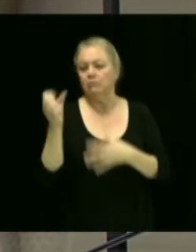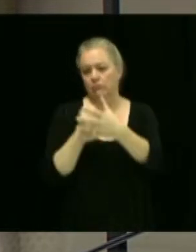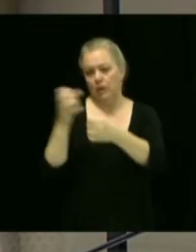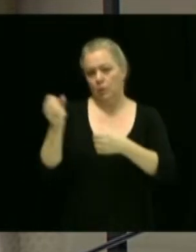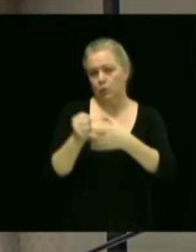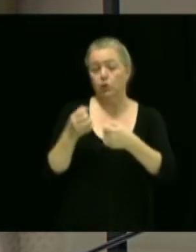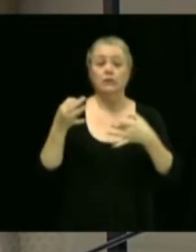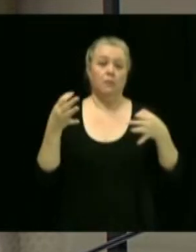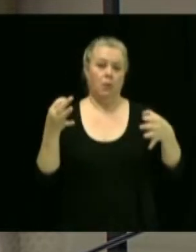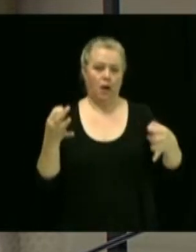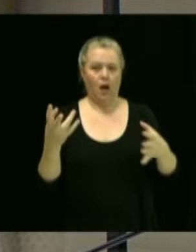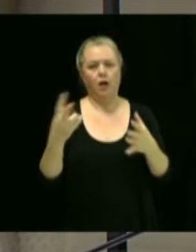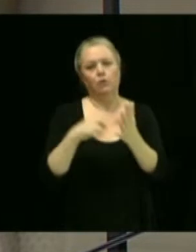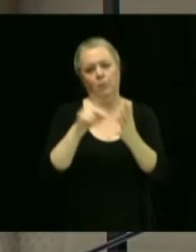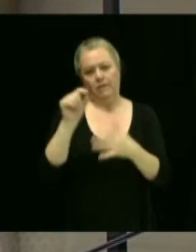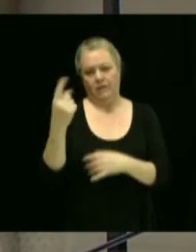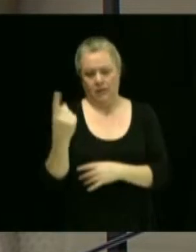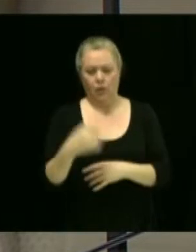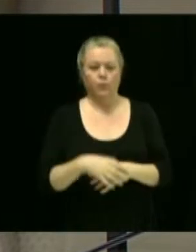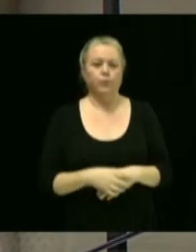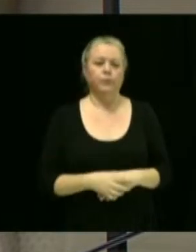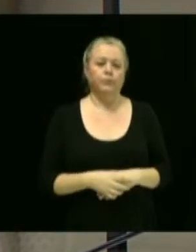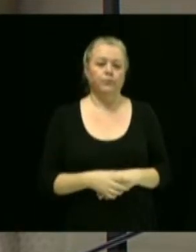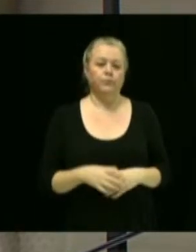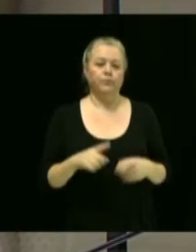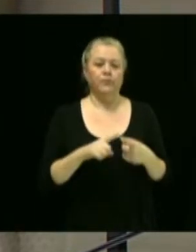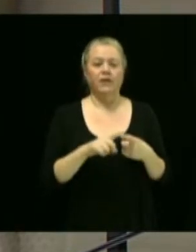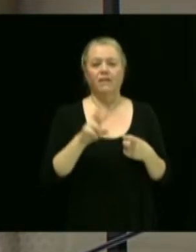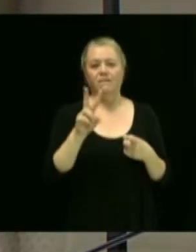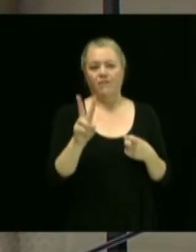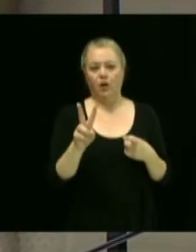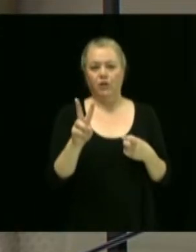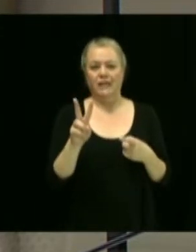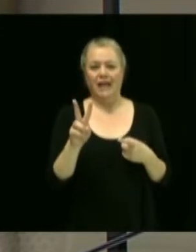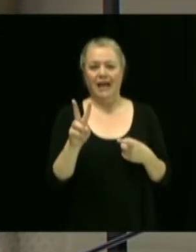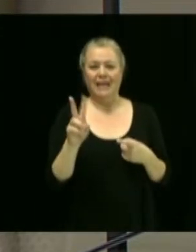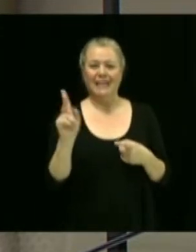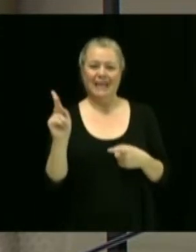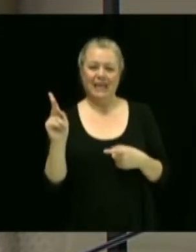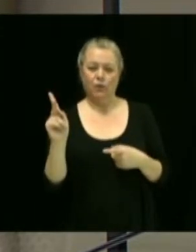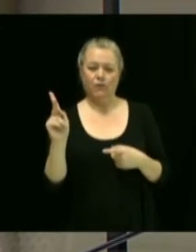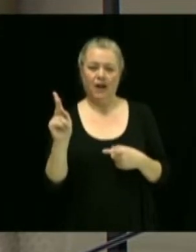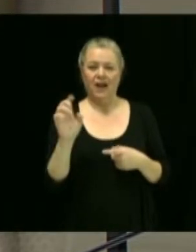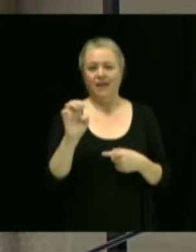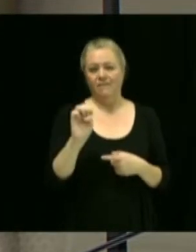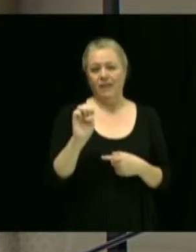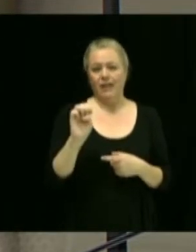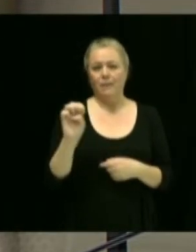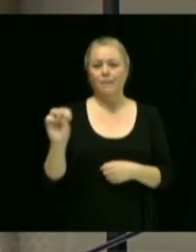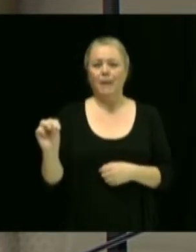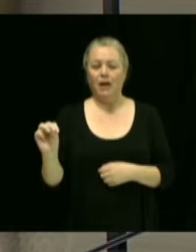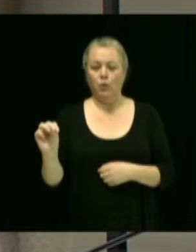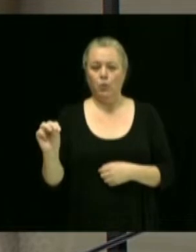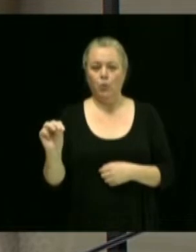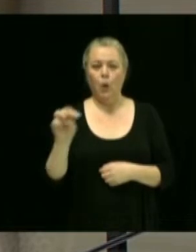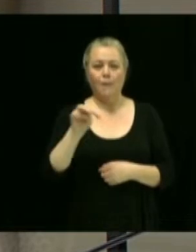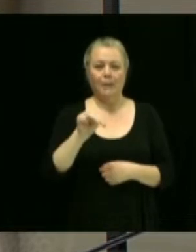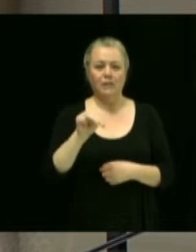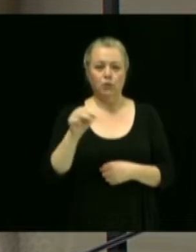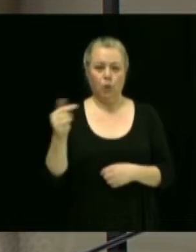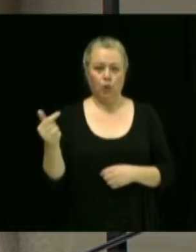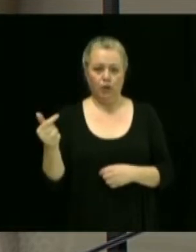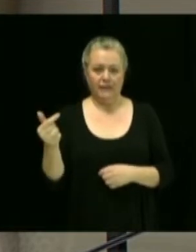temporairement en 2021. Alors, Mme Véronica Kirianova, Évelyne Marcoux, Mathieu Gosselin,